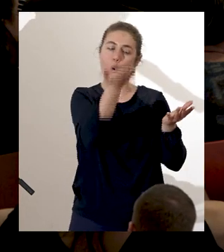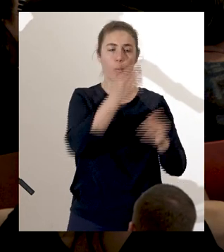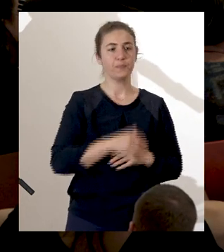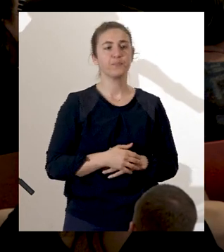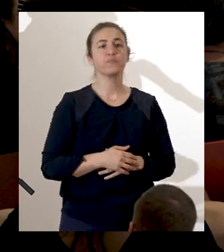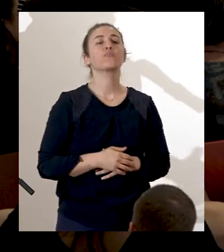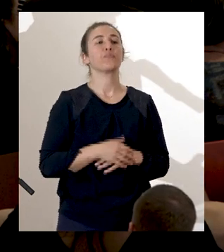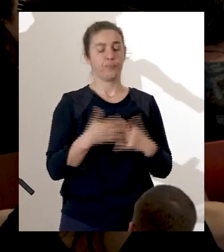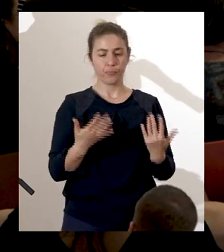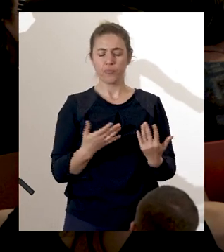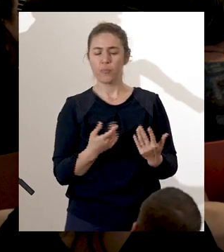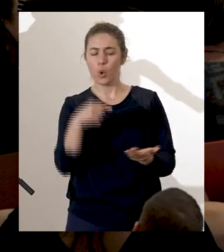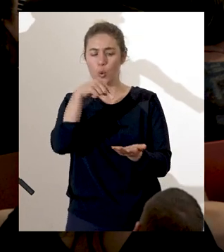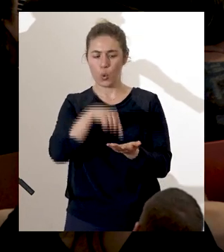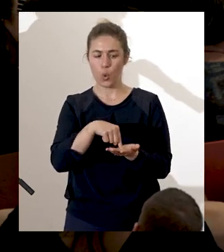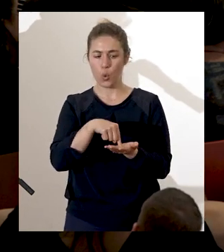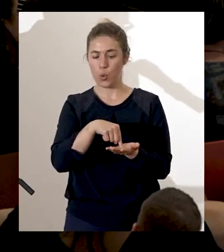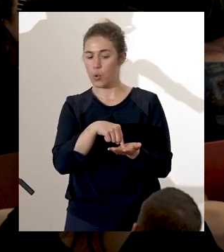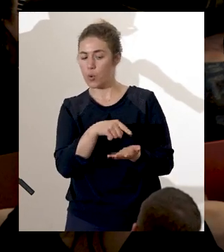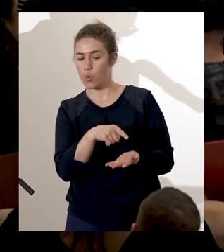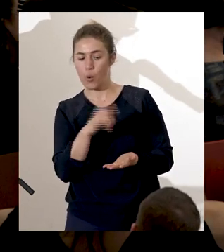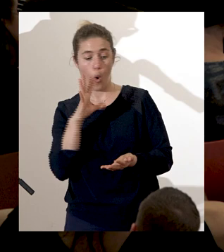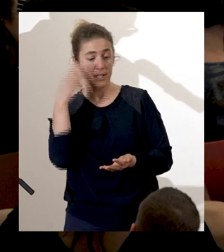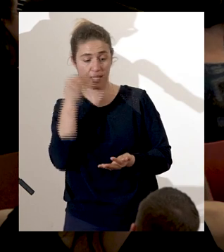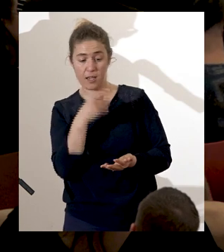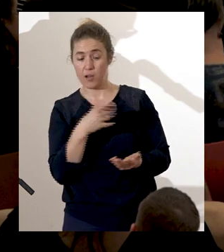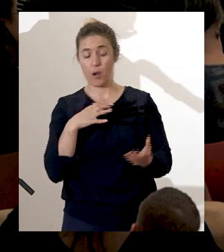est marquée par les révoltes d'esclaves et le marronnage.